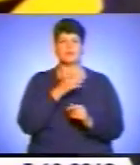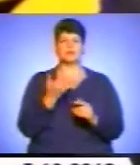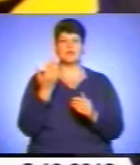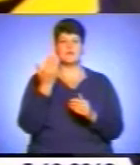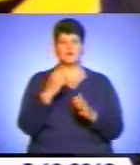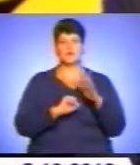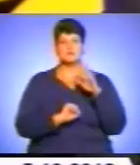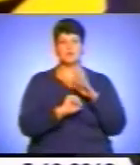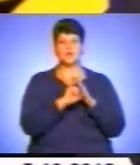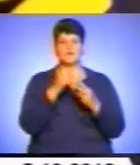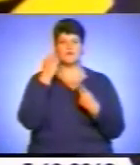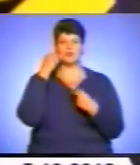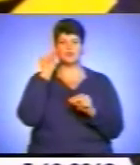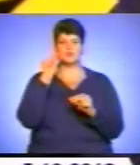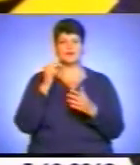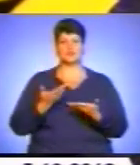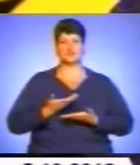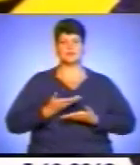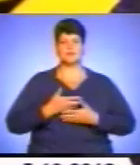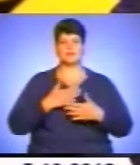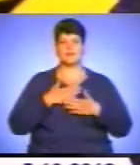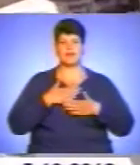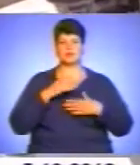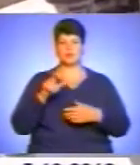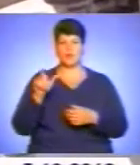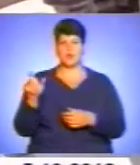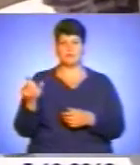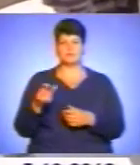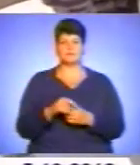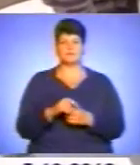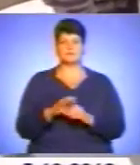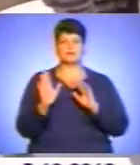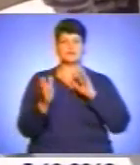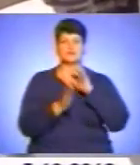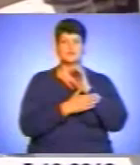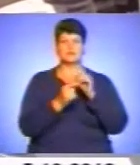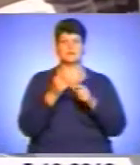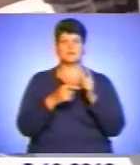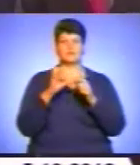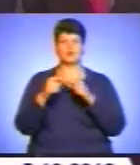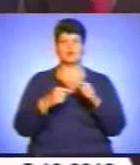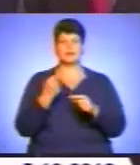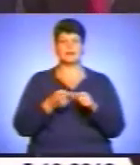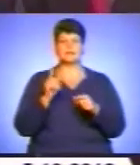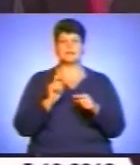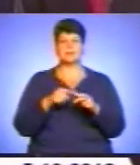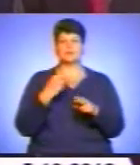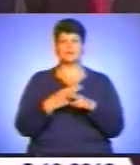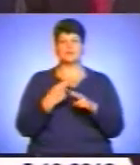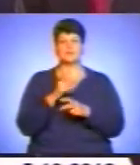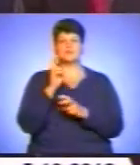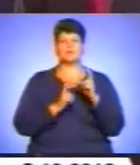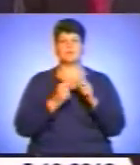основі влучшення життя наших людей. За останні півстоліття цей металургійний завод – перше